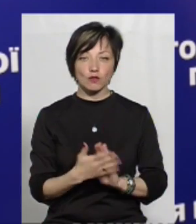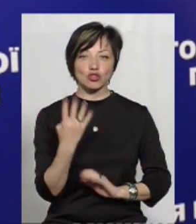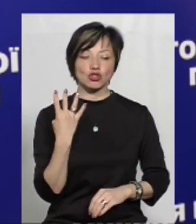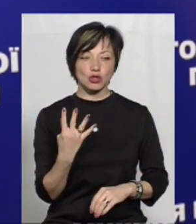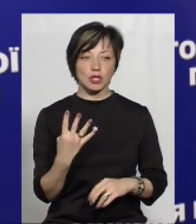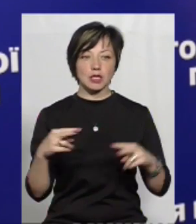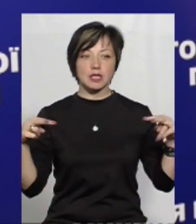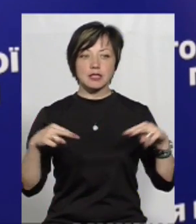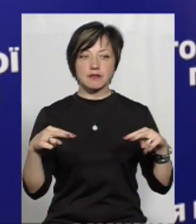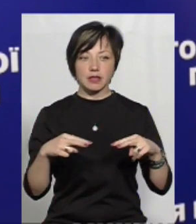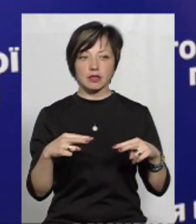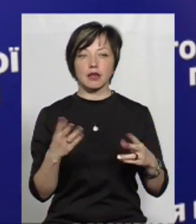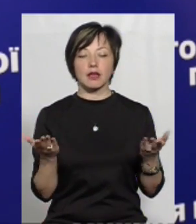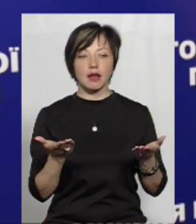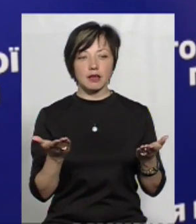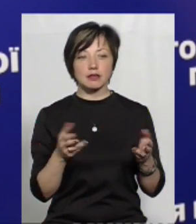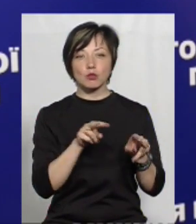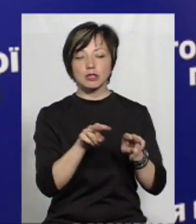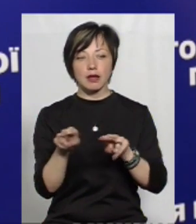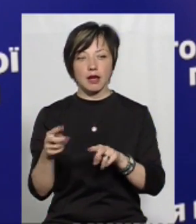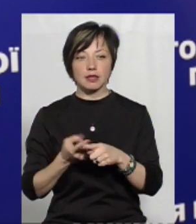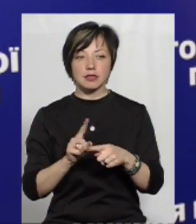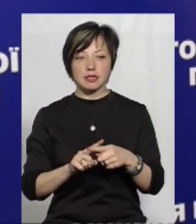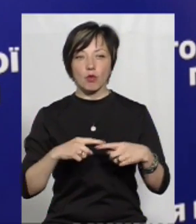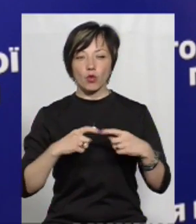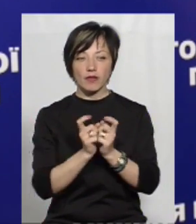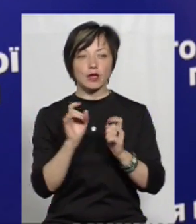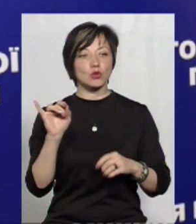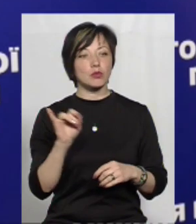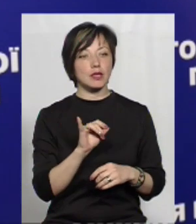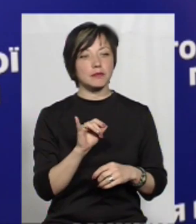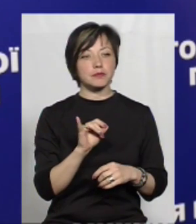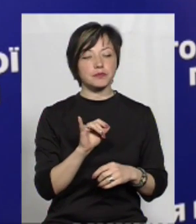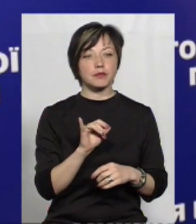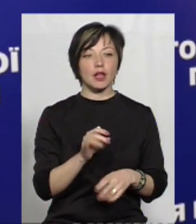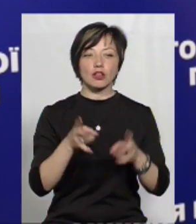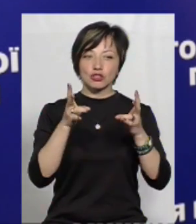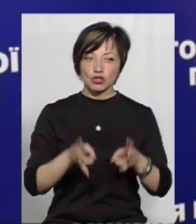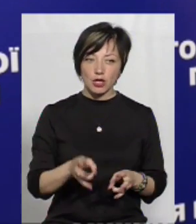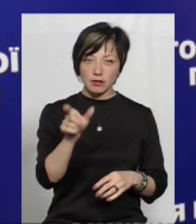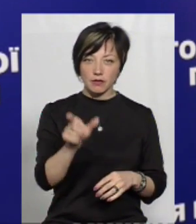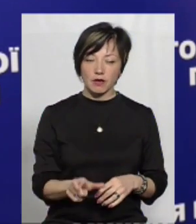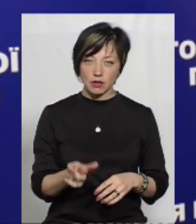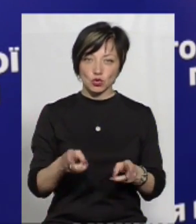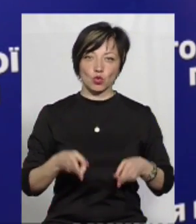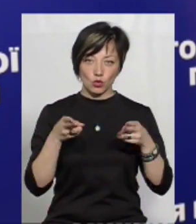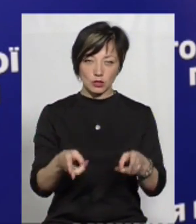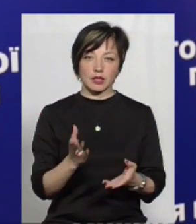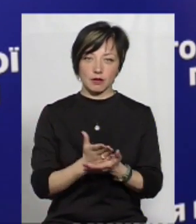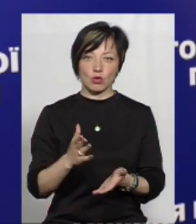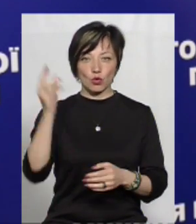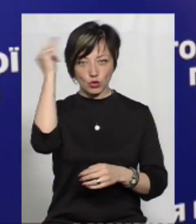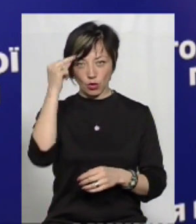свідка, які безпосередньо спостерігали за даним конфліктом і безпосередньо жертва злочину, яка також являється